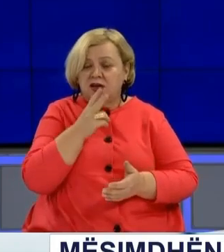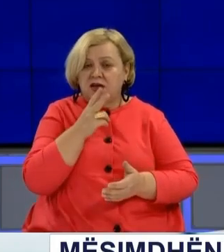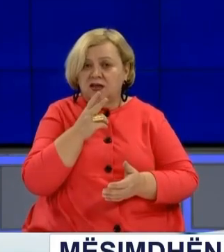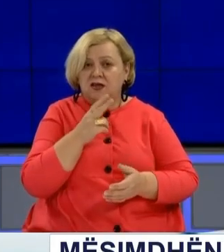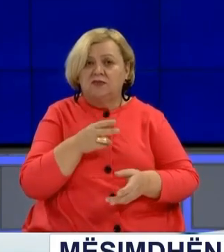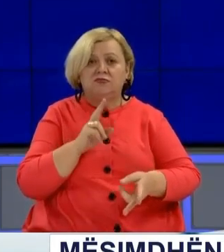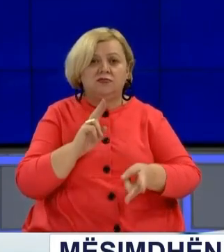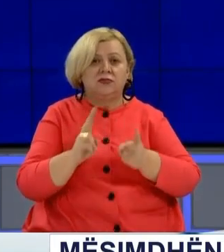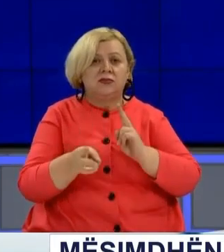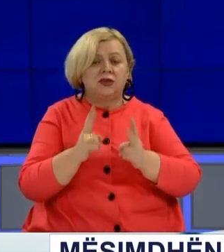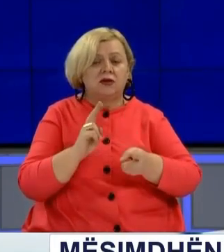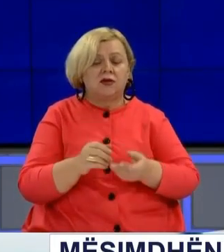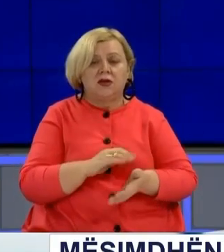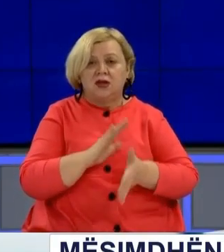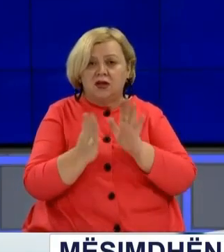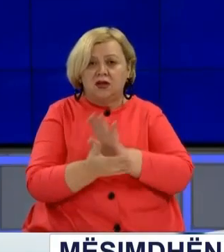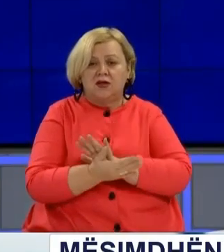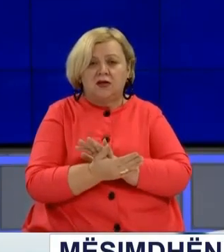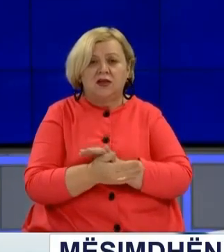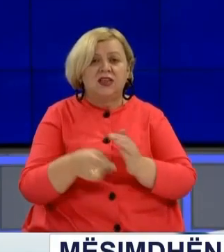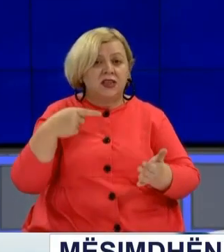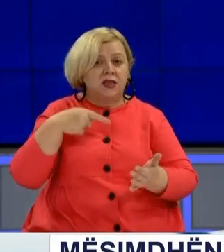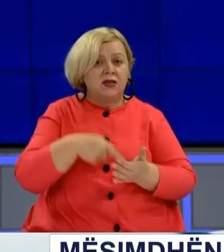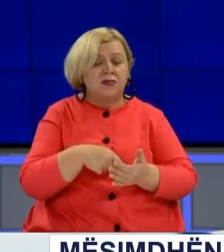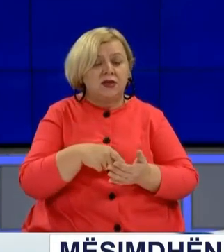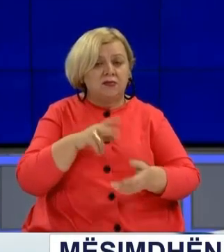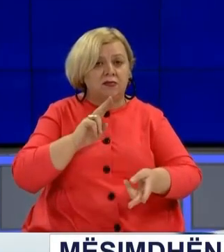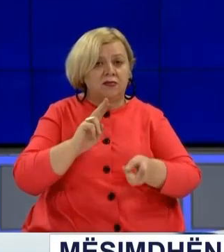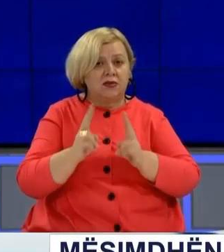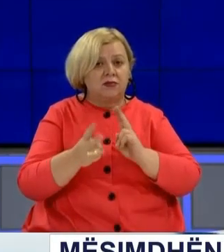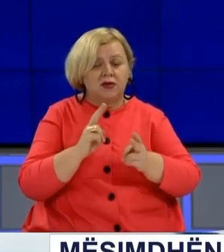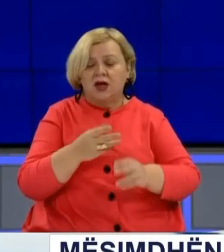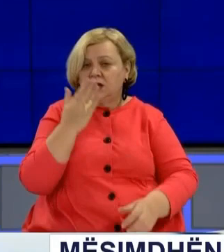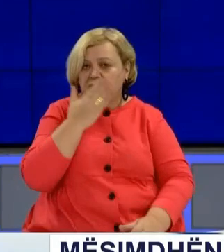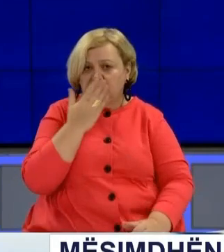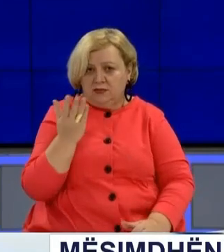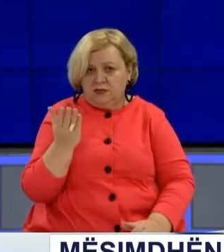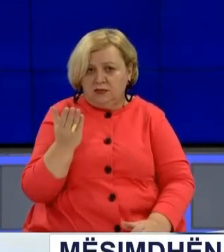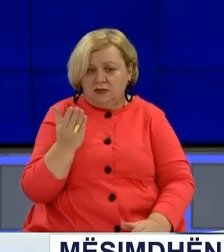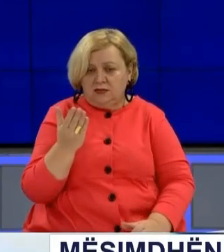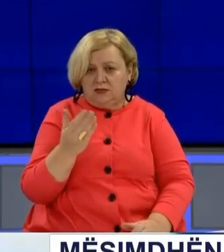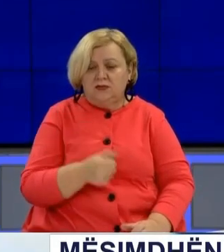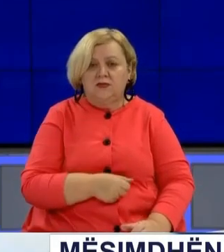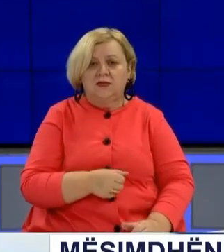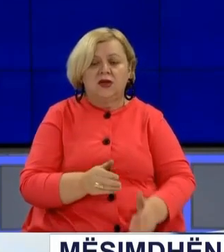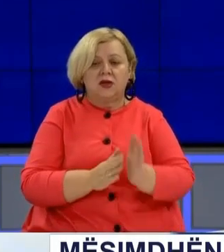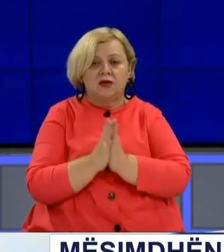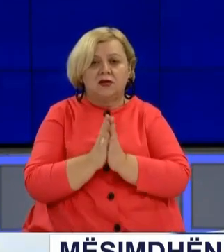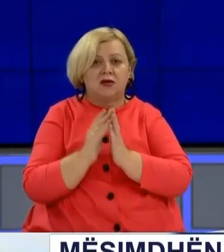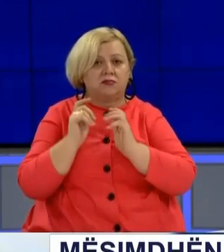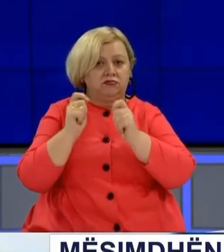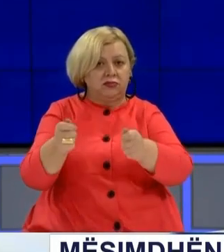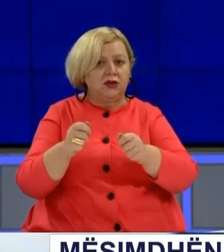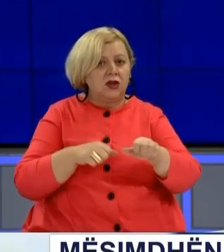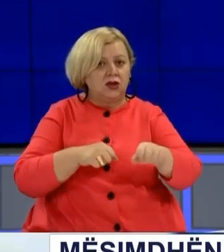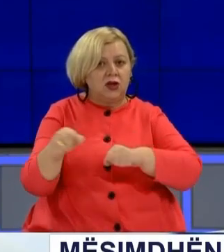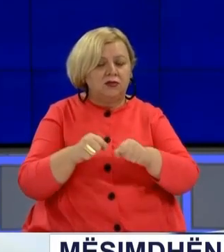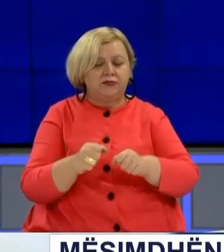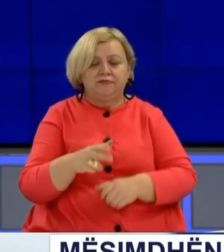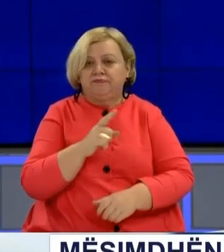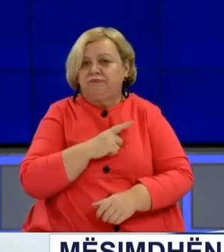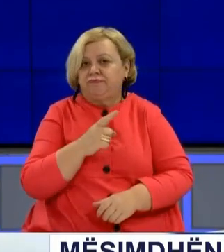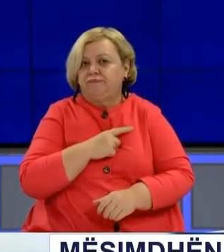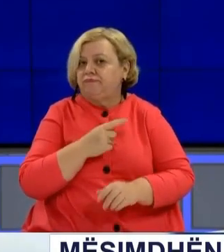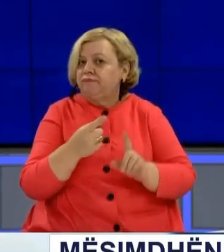që të zavendësu nga ta nimin mësim nësimi mëllansit të para pomë nga Ministri Arsimit, kërkesat ju kanë drejtut dhe kozë dhe presëm për e ty në një